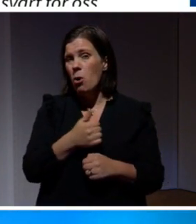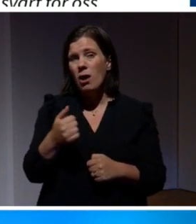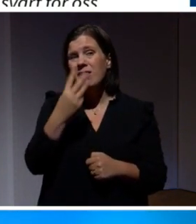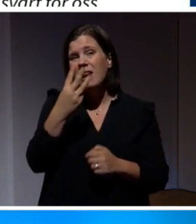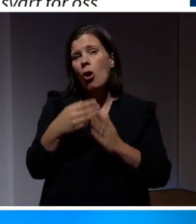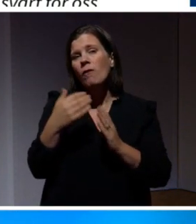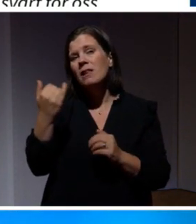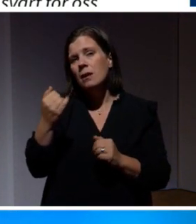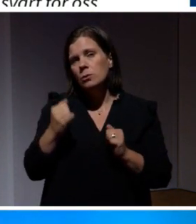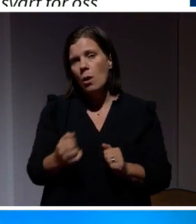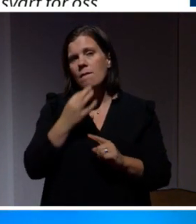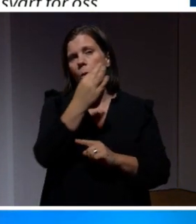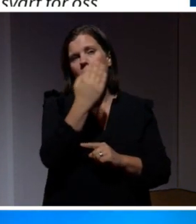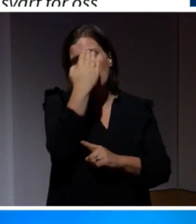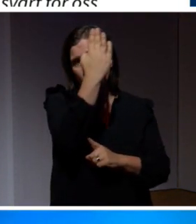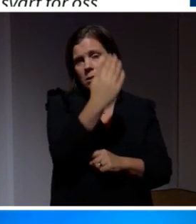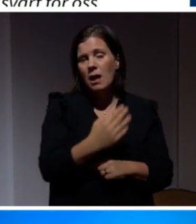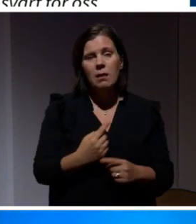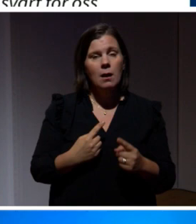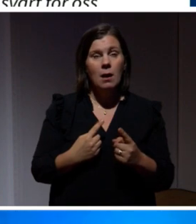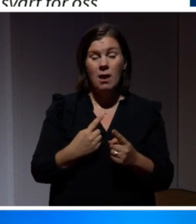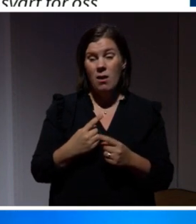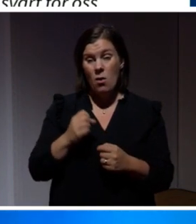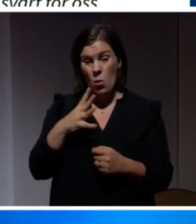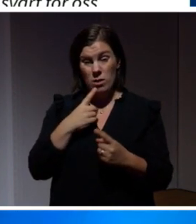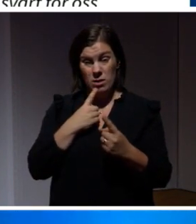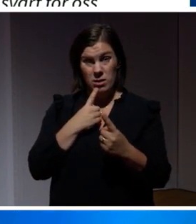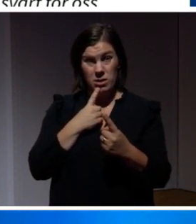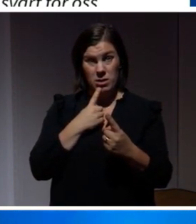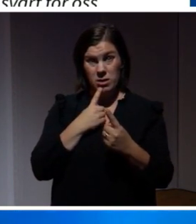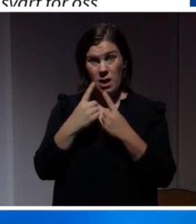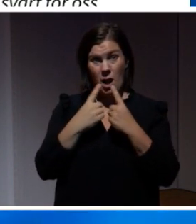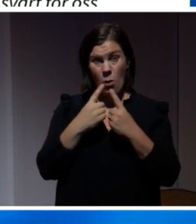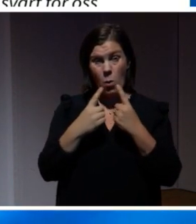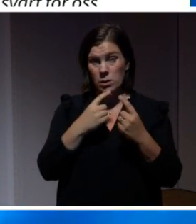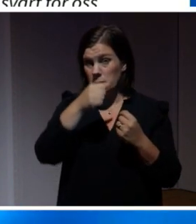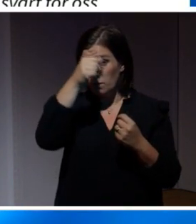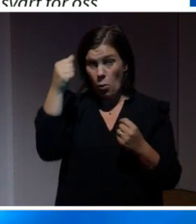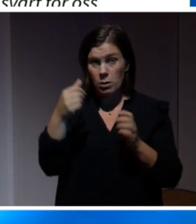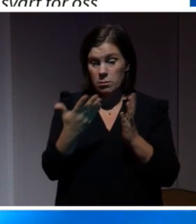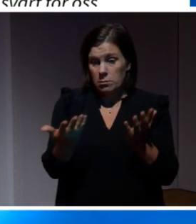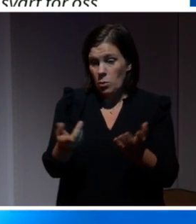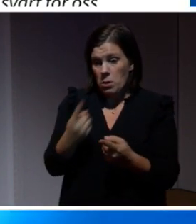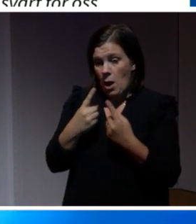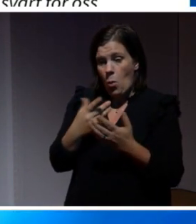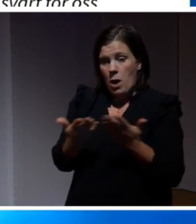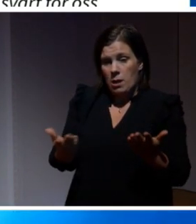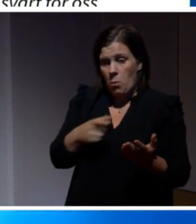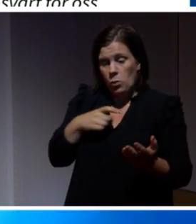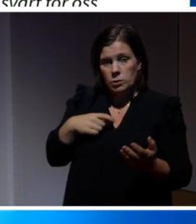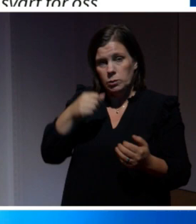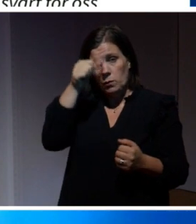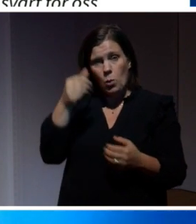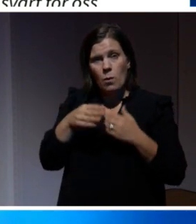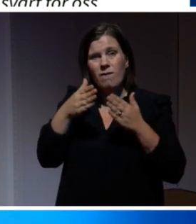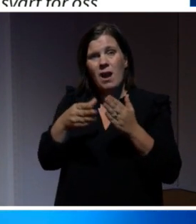kände sig osäkra. Utan dialog om vad som händer online blir det svårt för oss vuxna att vägleda och stötta barn och unga så att de kan värna sin integritet så att de